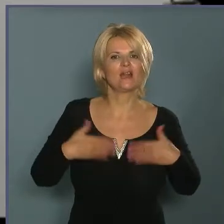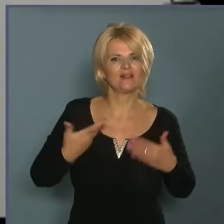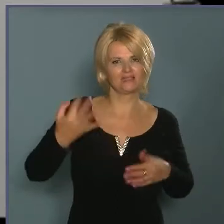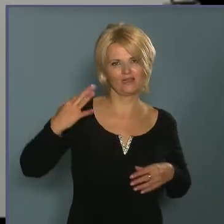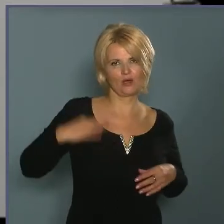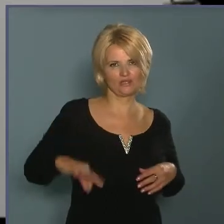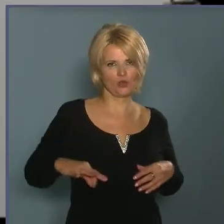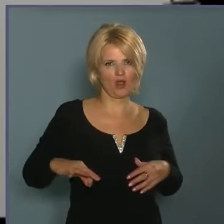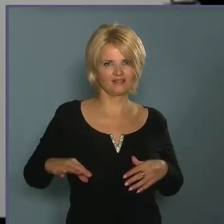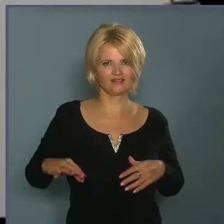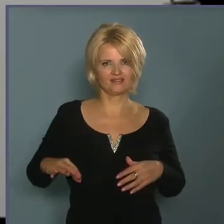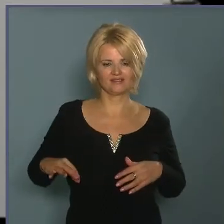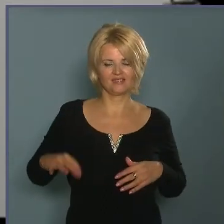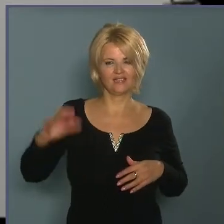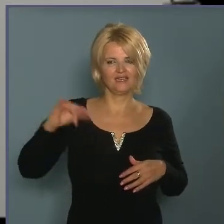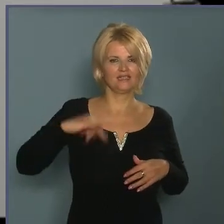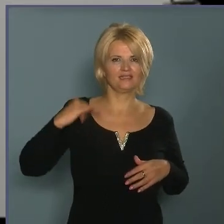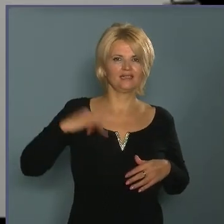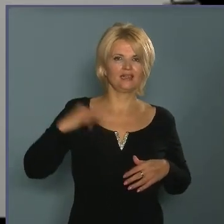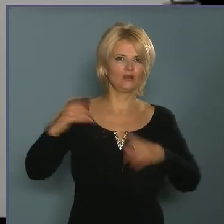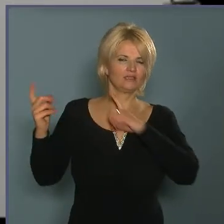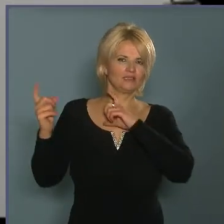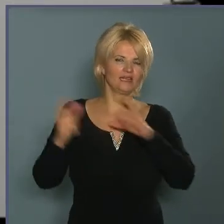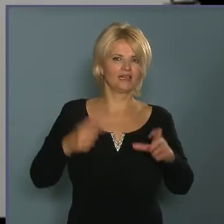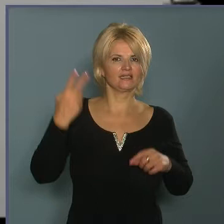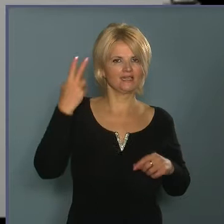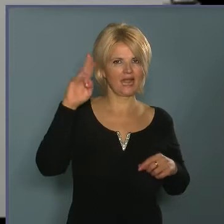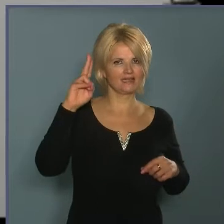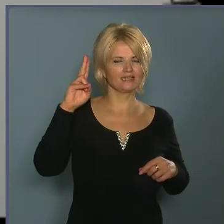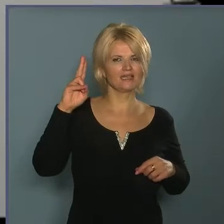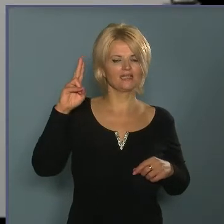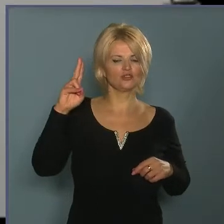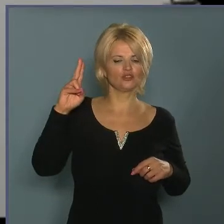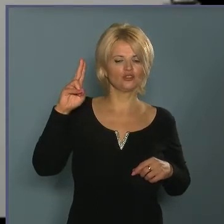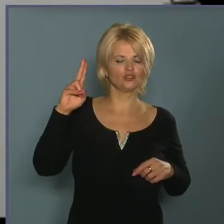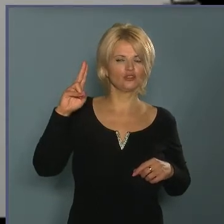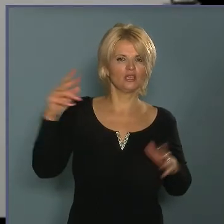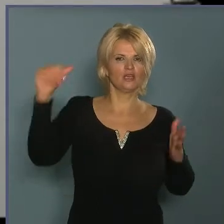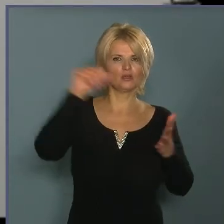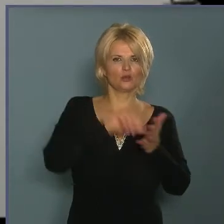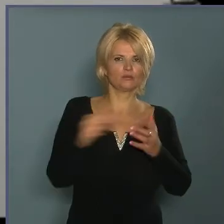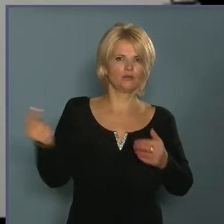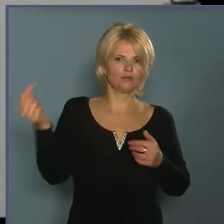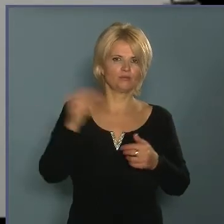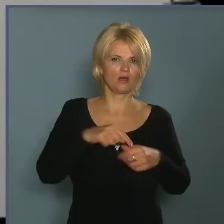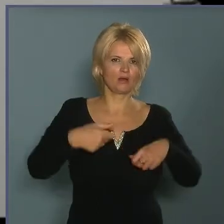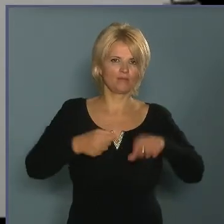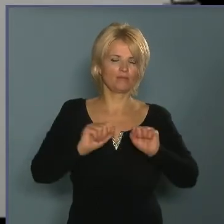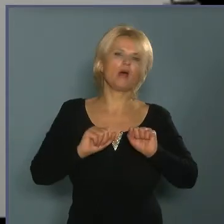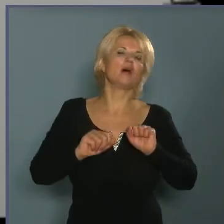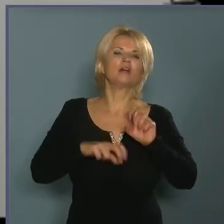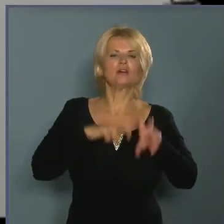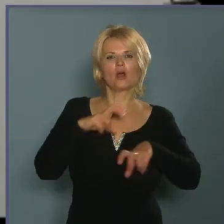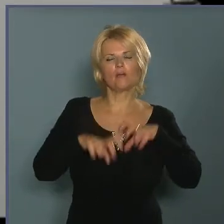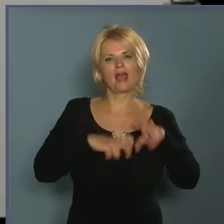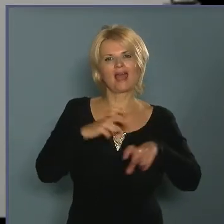megpróbált megszerezni. Egy délelőtt folyamán érkezett a jelzés a tevékenységreállítási központunkban, hogy bankrablás van